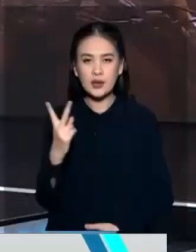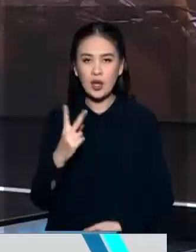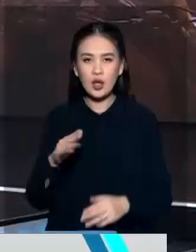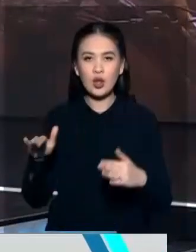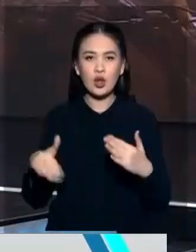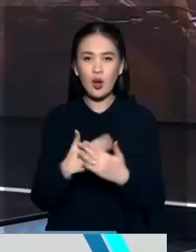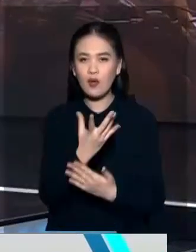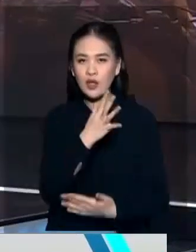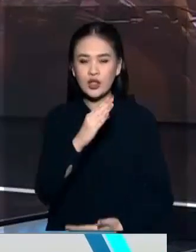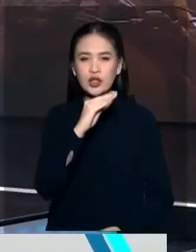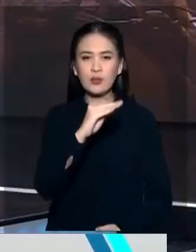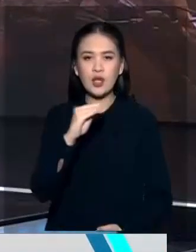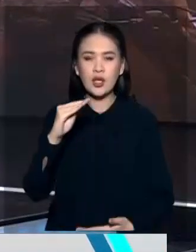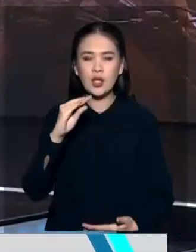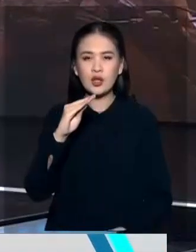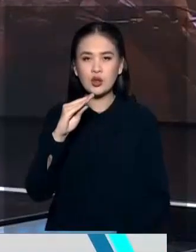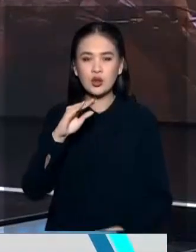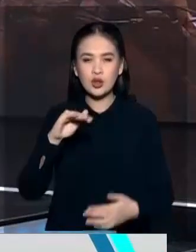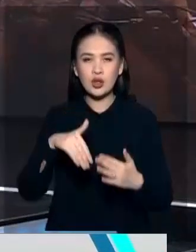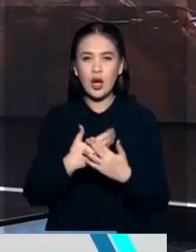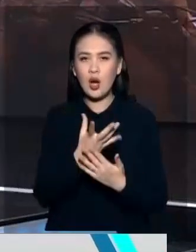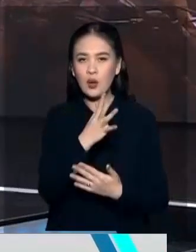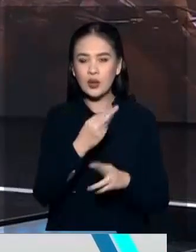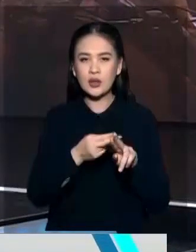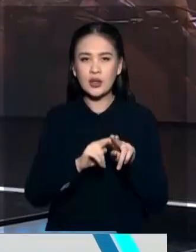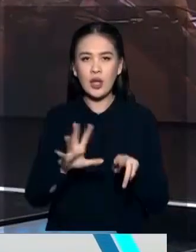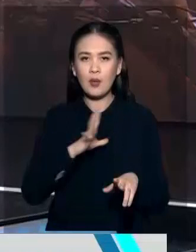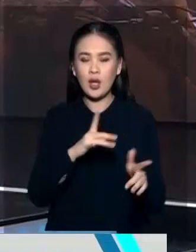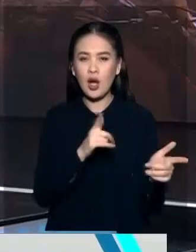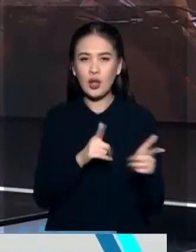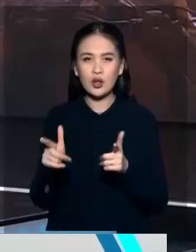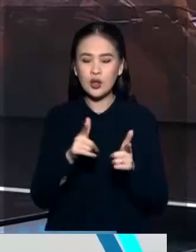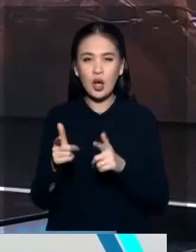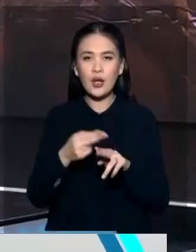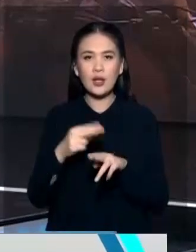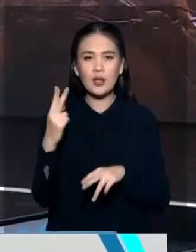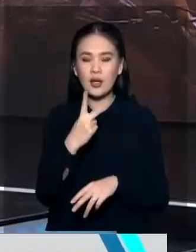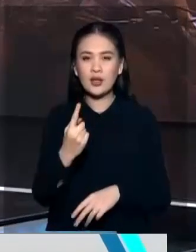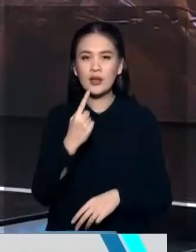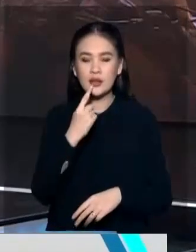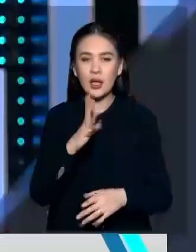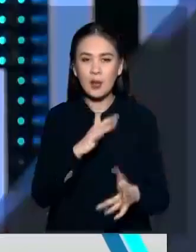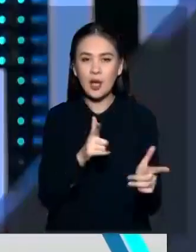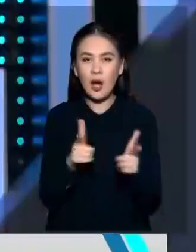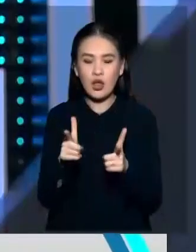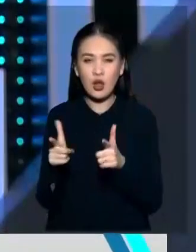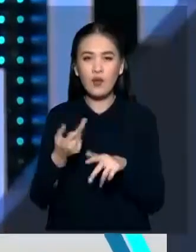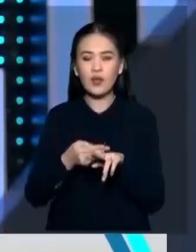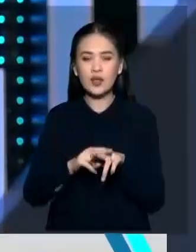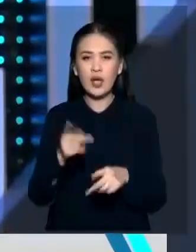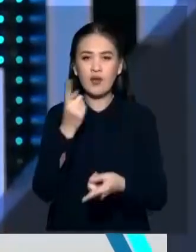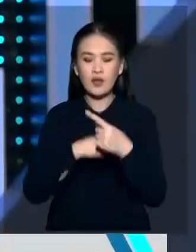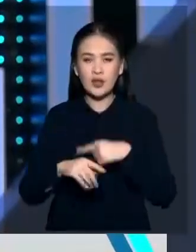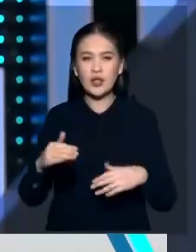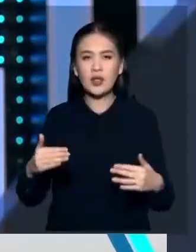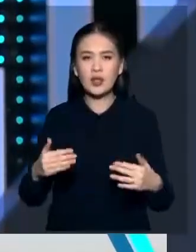нового времени Жебек Жоле ты готовила материалы на двух языках. С возвращением хочется тебе сказать. Мы